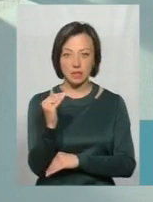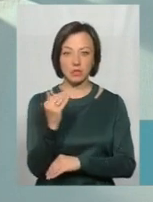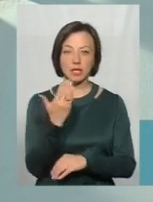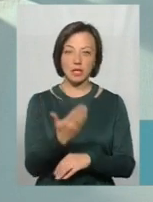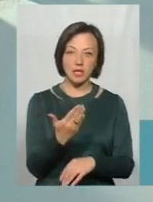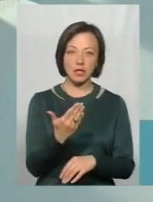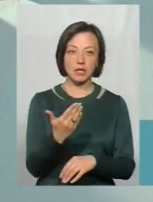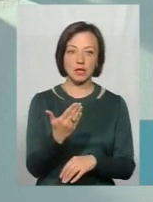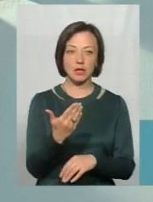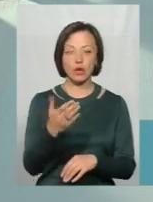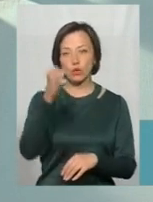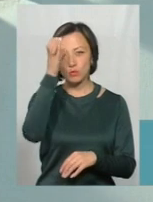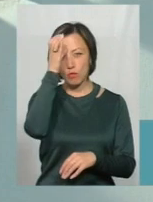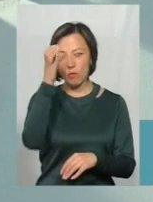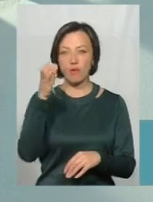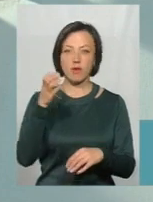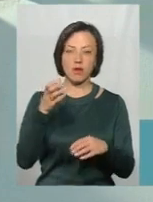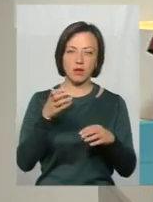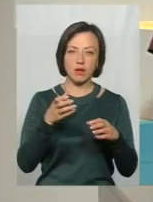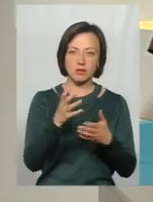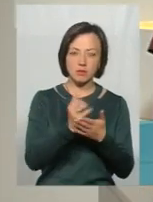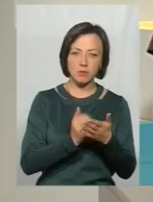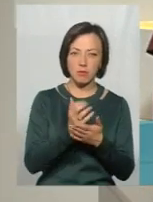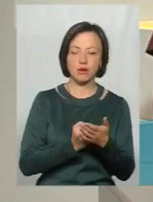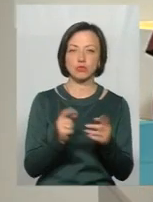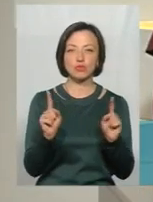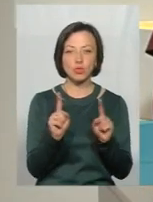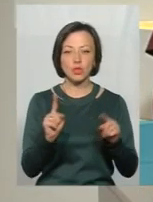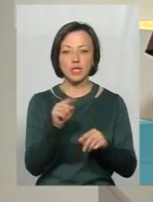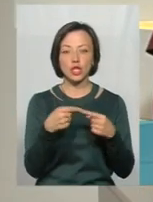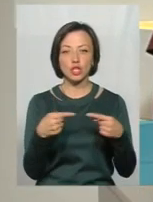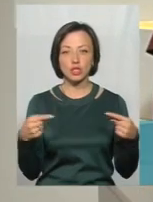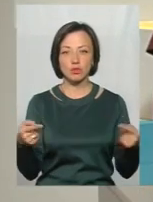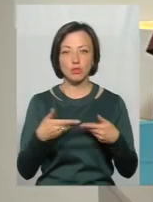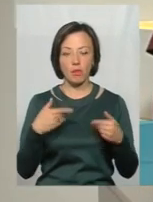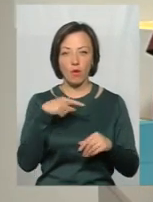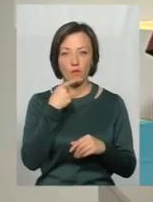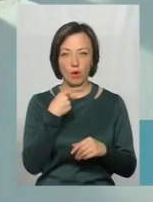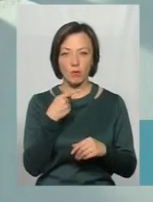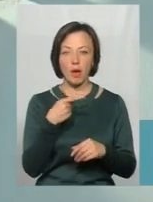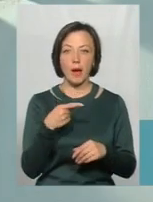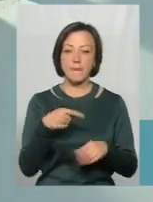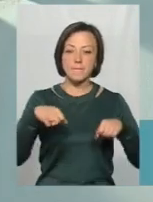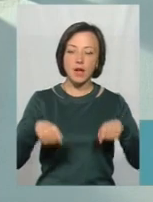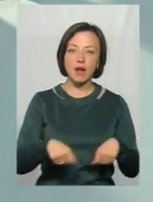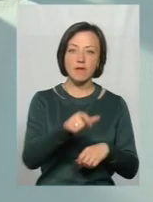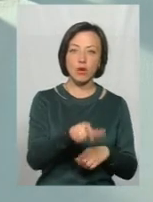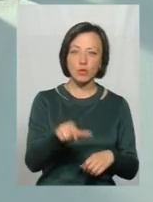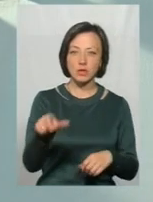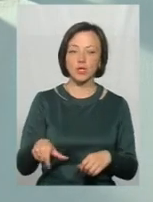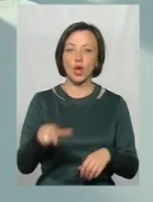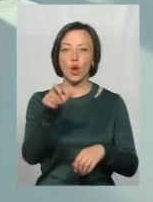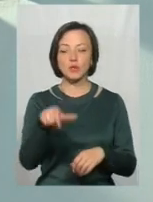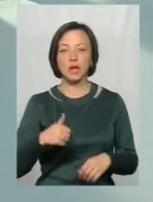її там понятійний розумовий апарат, відповідно, якраз щодо тих речей, що ми говоримо. Тобто права людини, людська